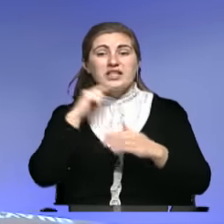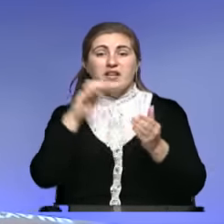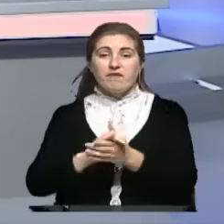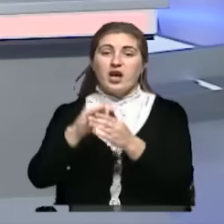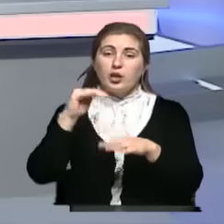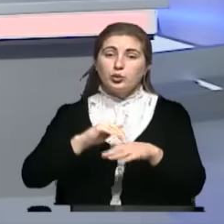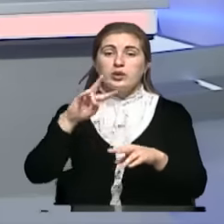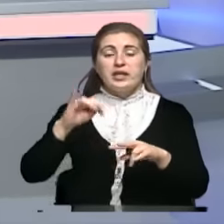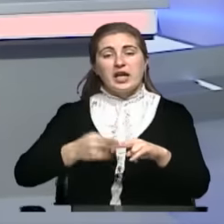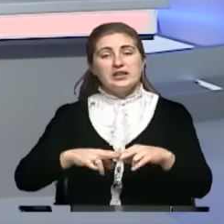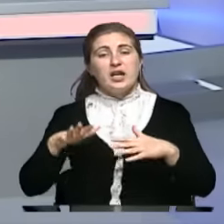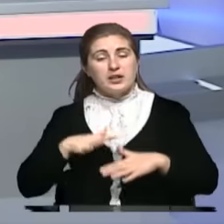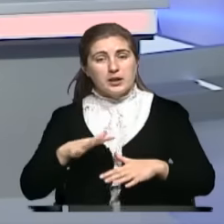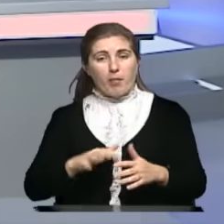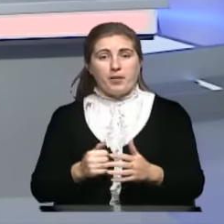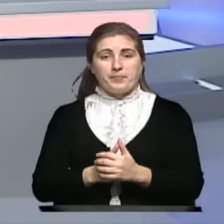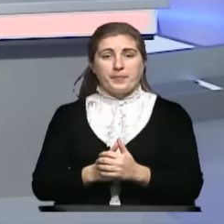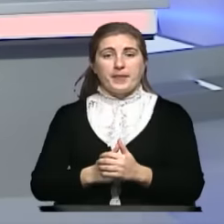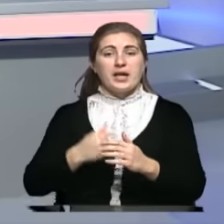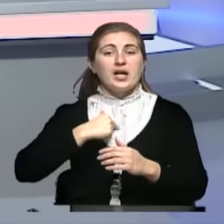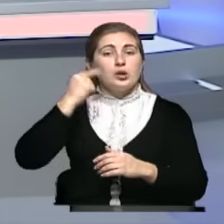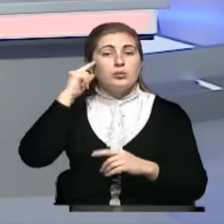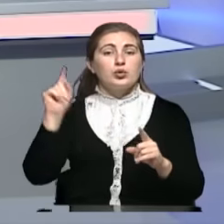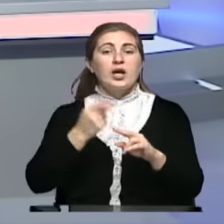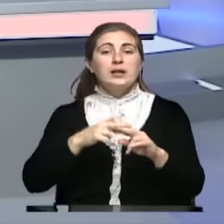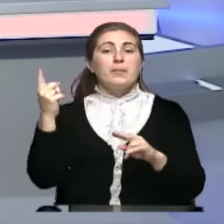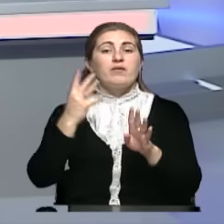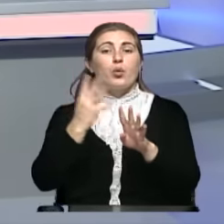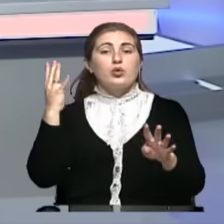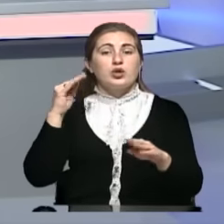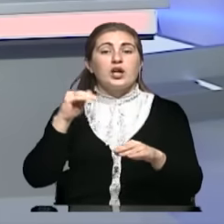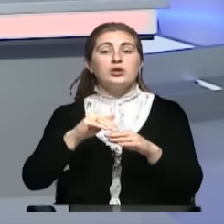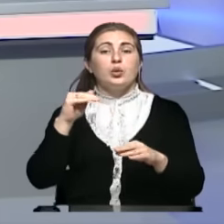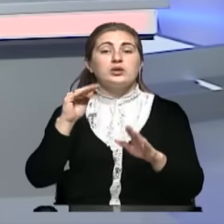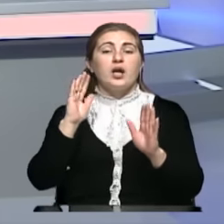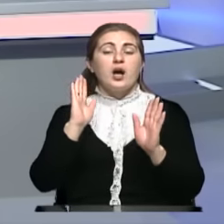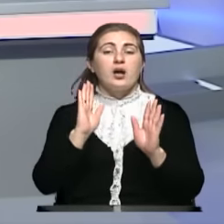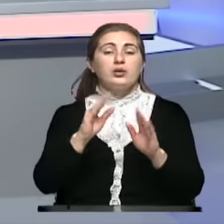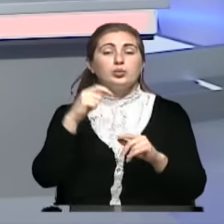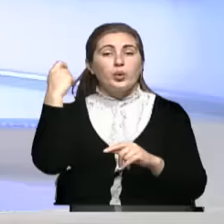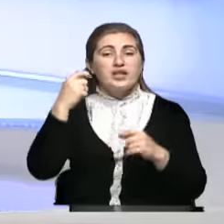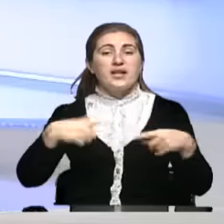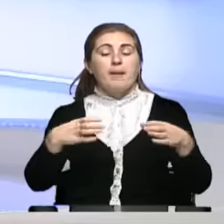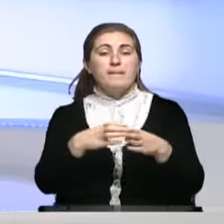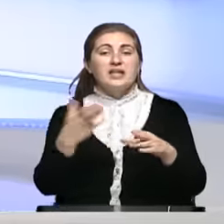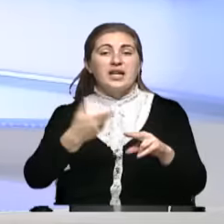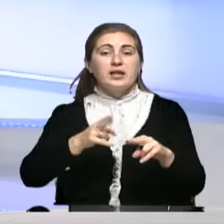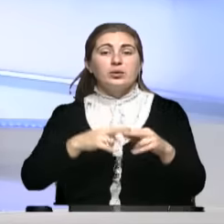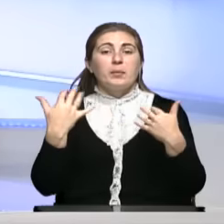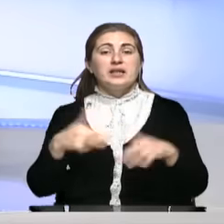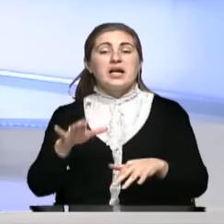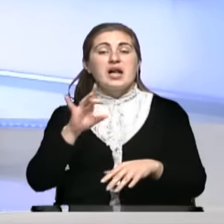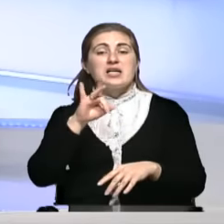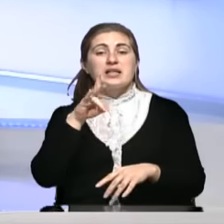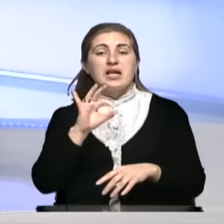ли это Крыма? Я думаю, что это в первую очередь коснется турецких компаний, которые потеряли рынок сбыта,